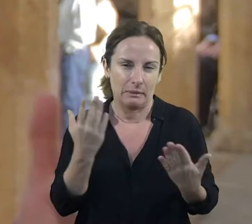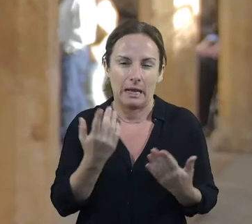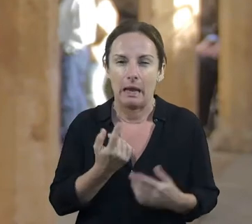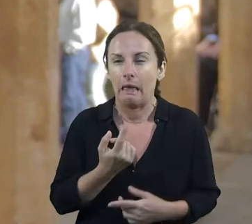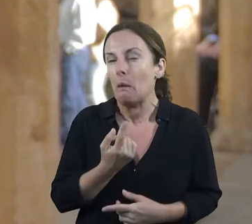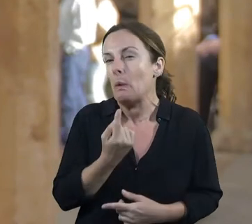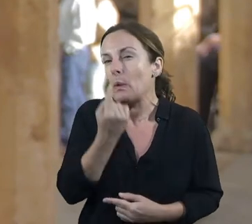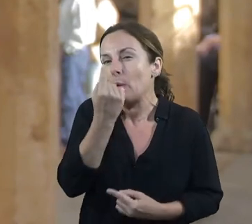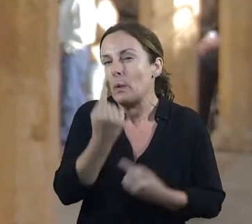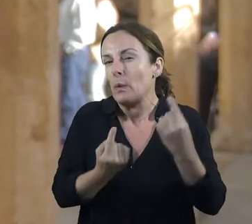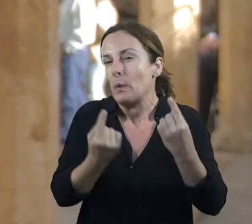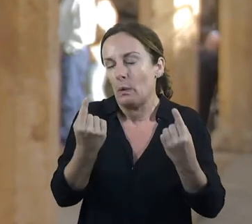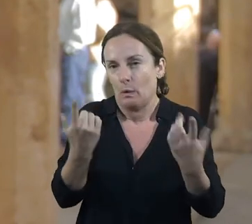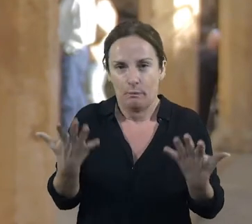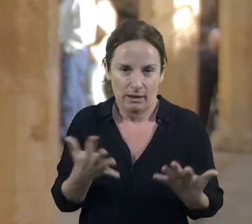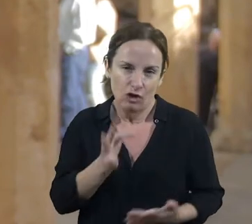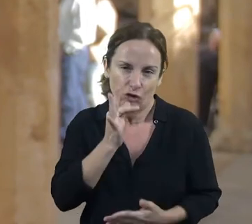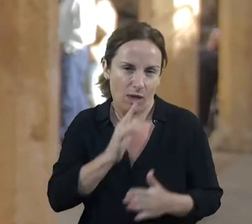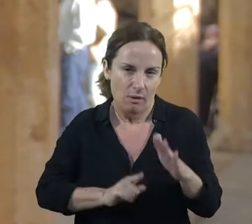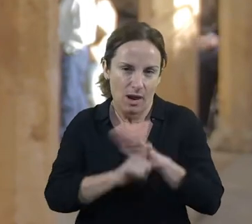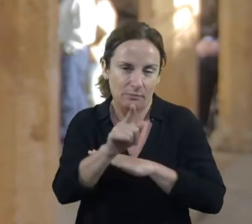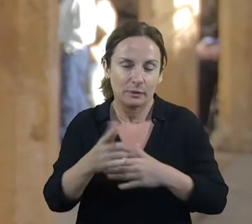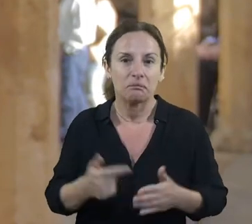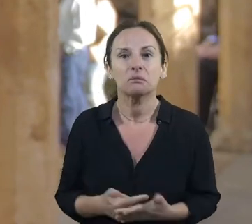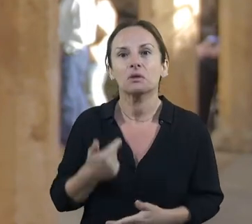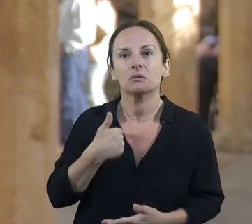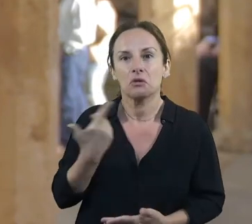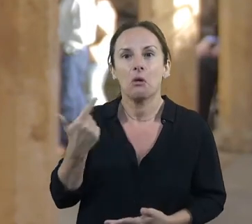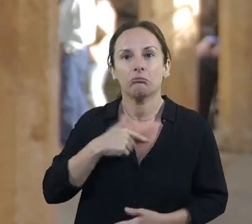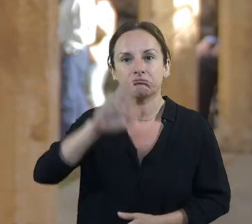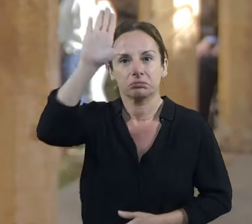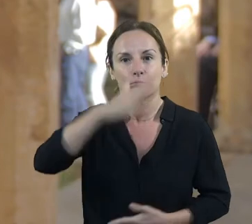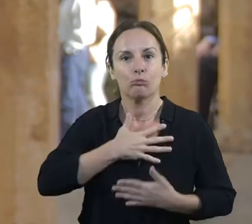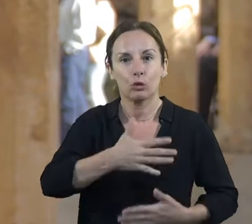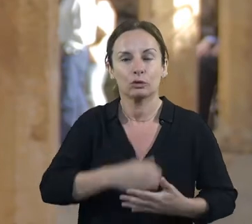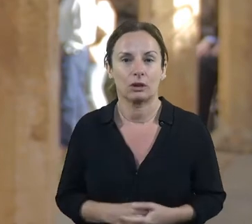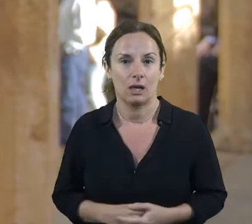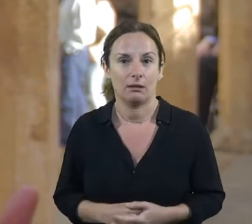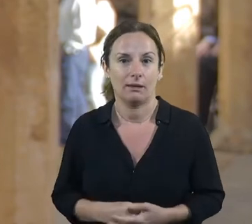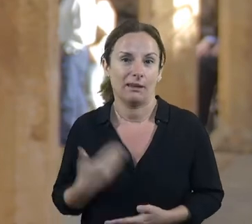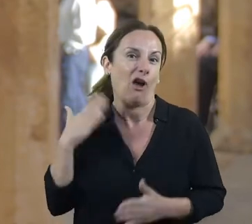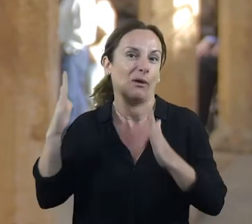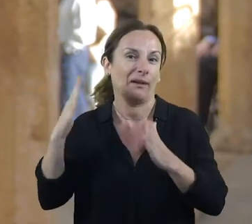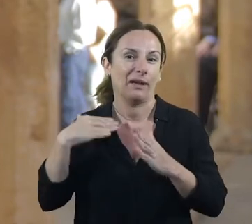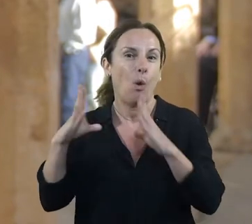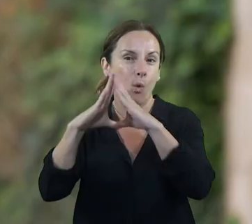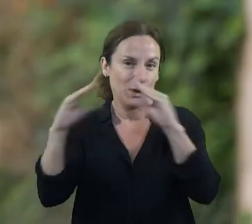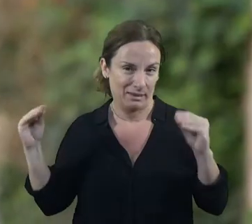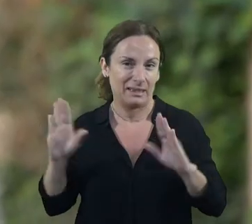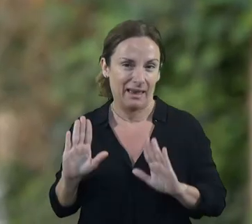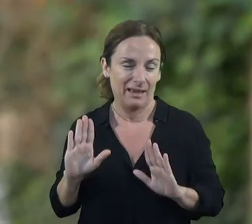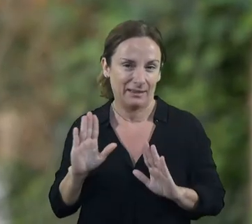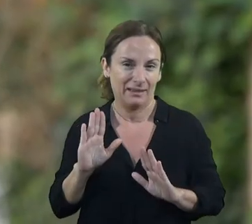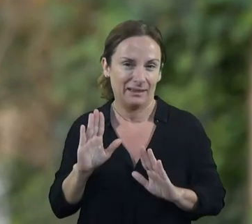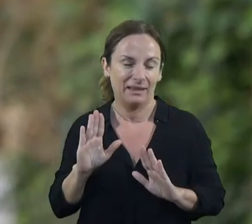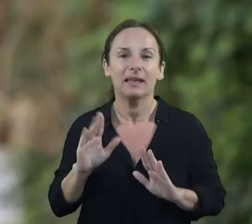Començava a haver-hi coses, però no estava massa desenvolupat. I em vaig presentar el manac de voluntària i tenia això. Estava fent la carrera, vaig... I